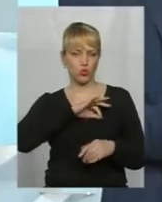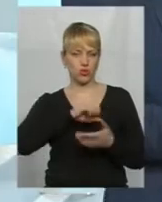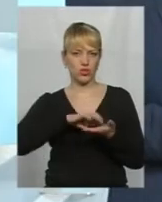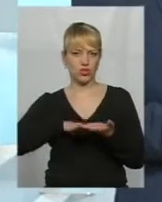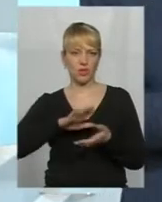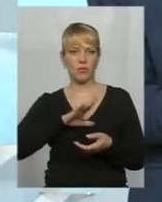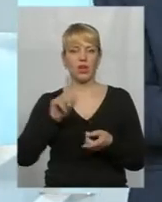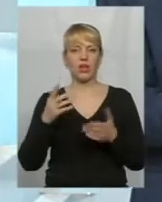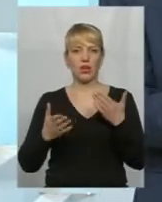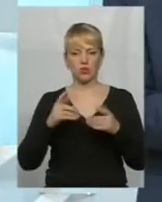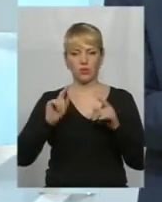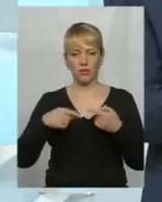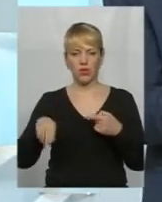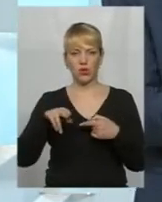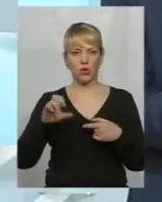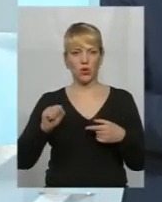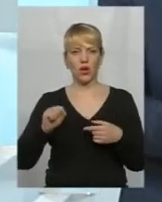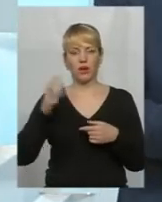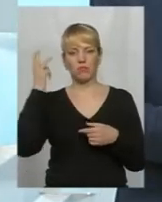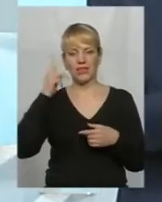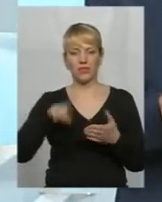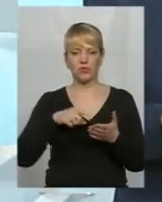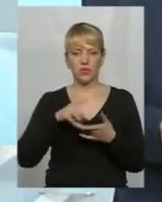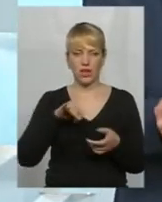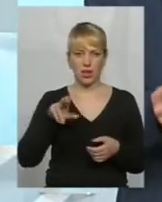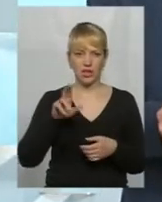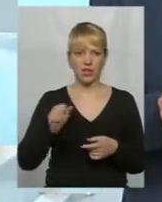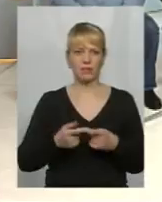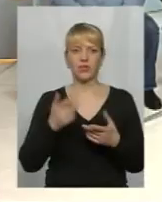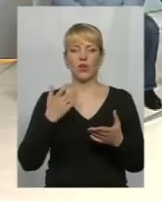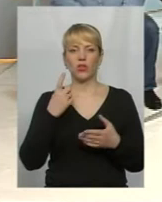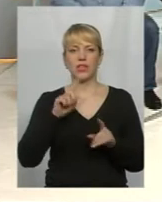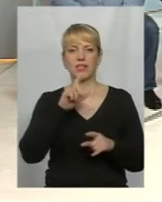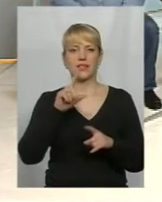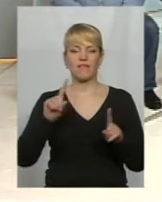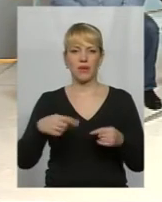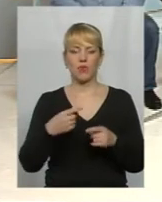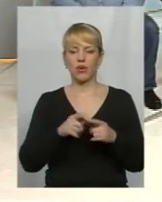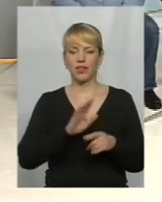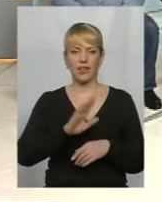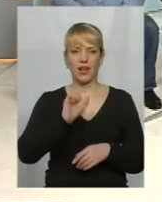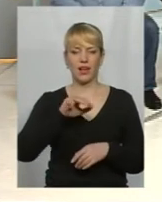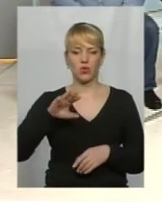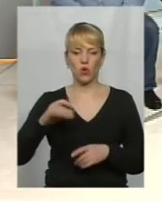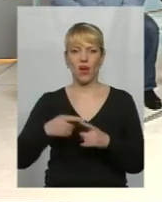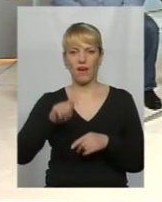повертаємося до вимог Хмельницької міської ради і Хмельницької обласної ради, одна з вимог не АТО, війна. Назвіть це війною, тому що